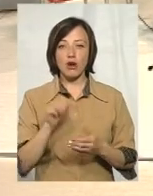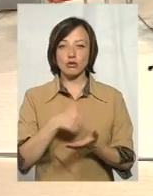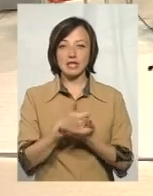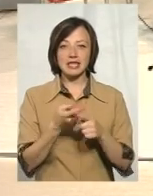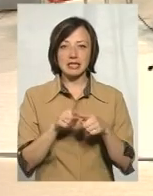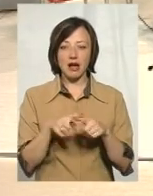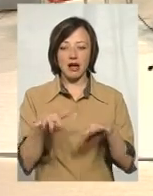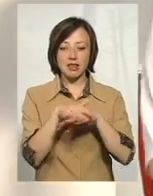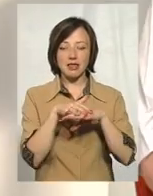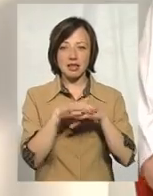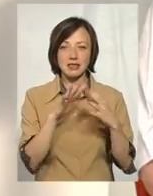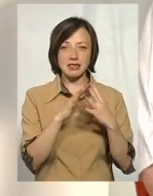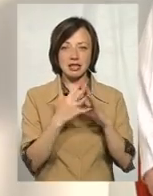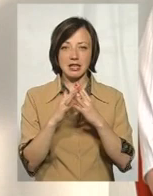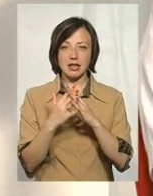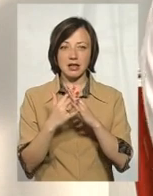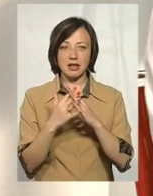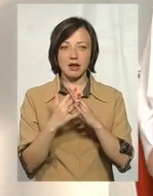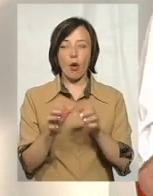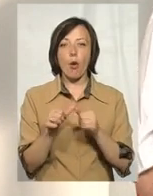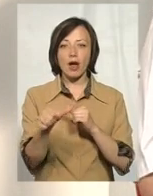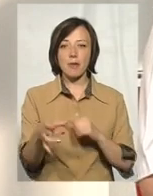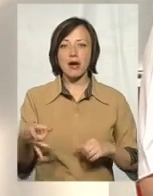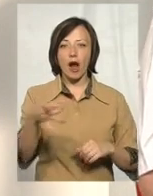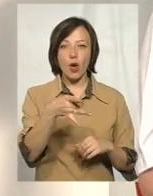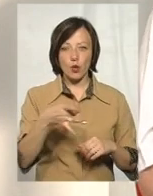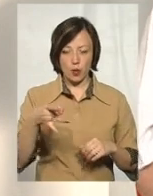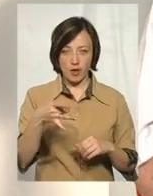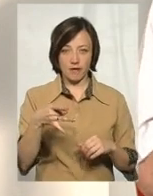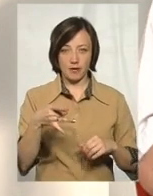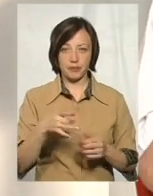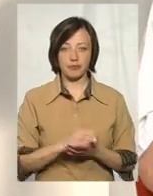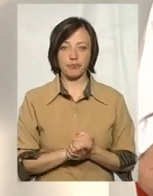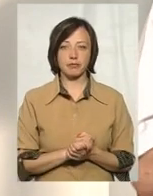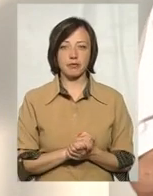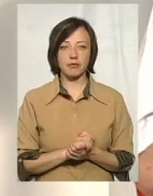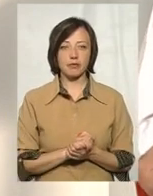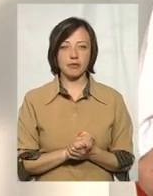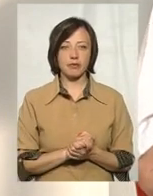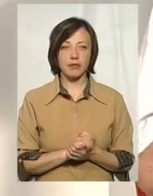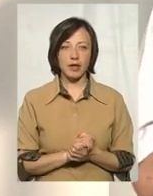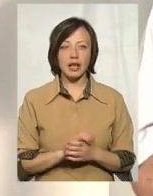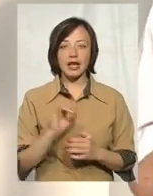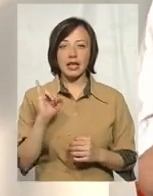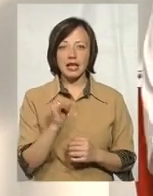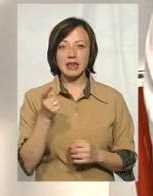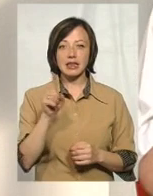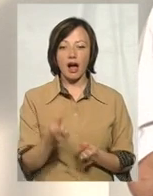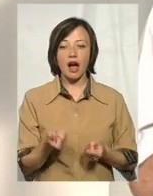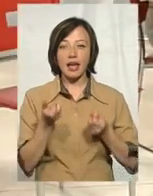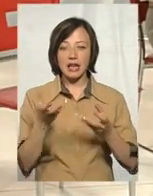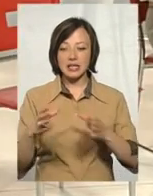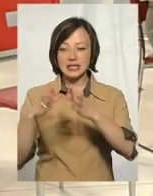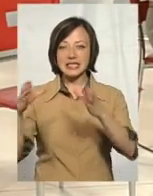густонаселеність окремих районів. І та кількість септиків, яка